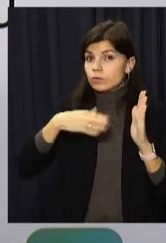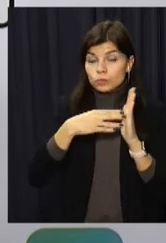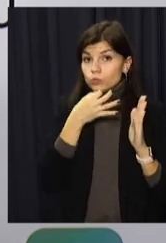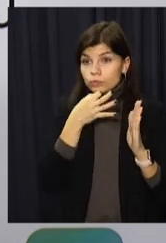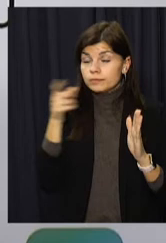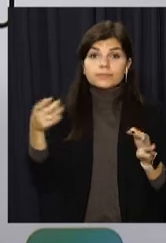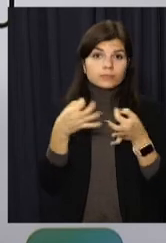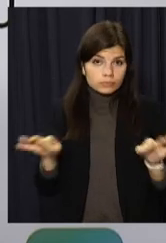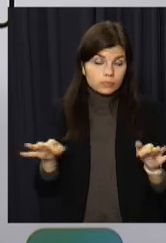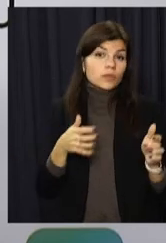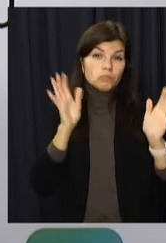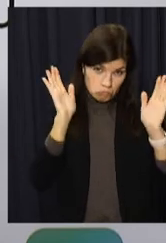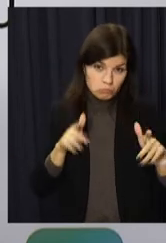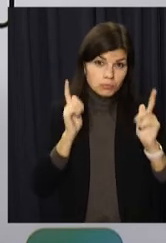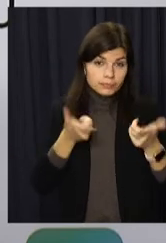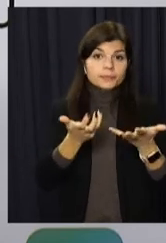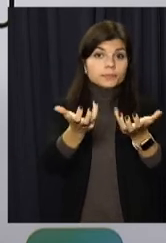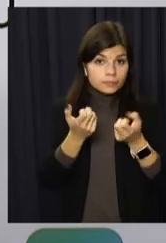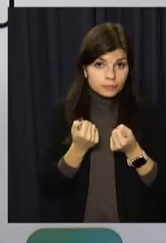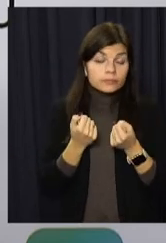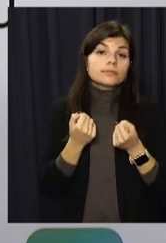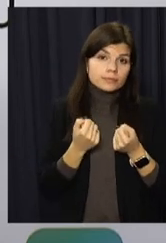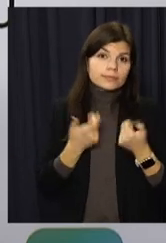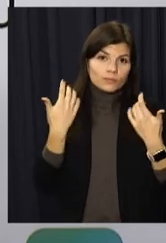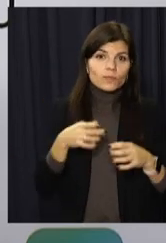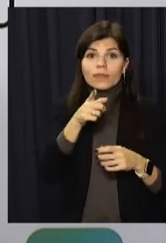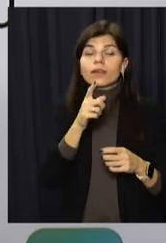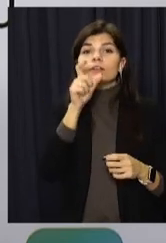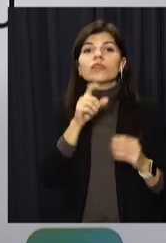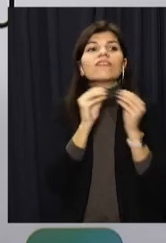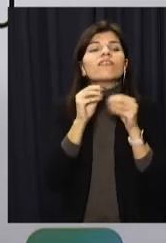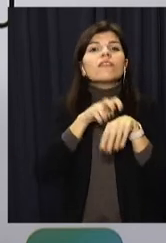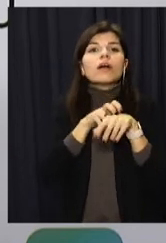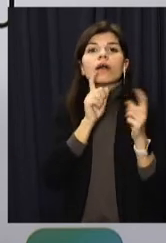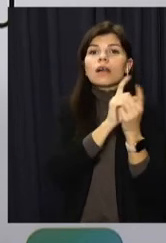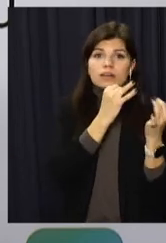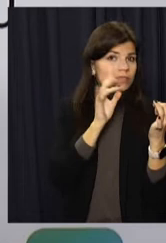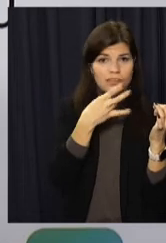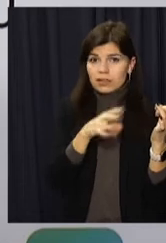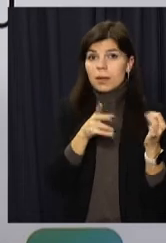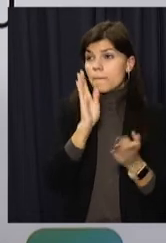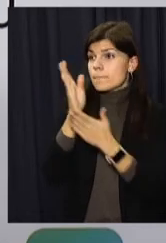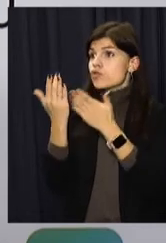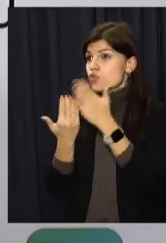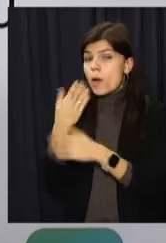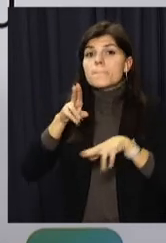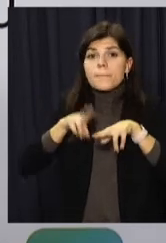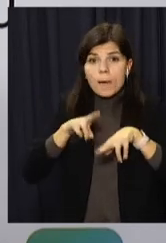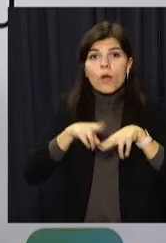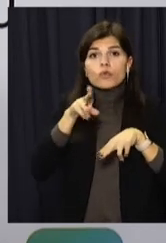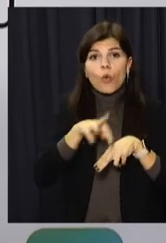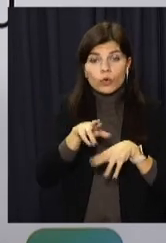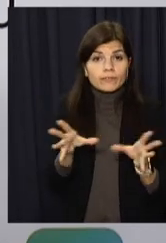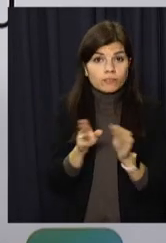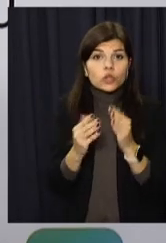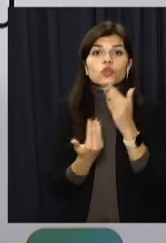обслуговувати. І ви з паспортом, ідентифікаційним кодом йдете